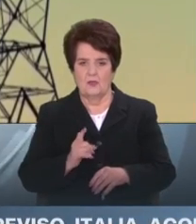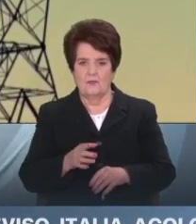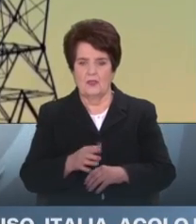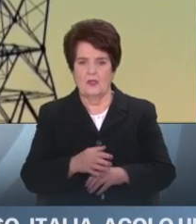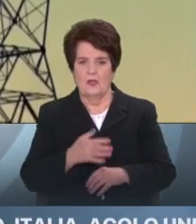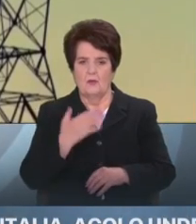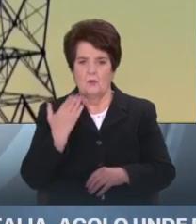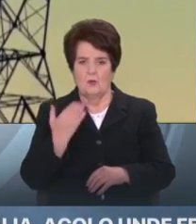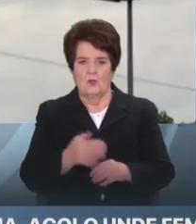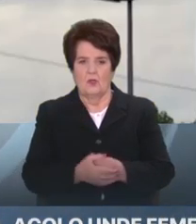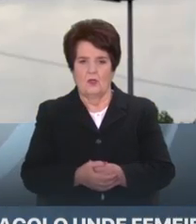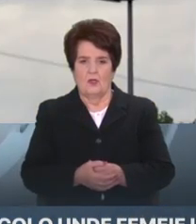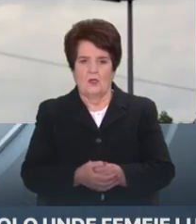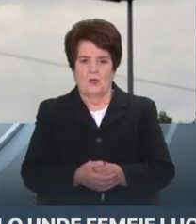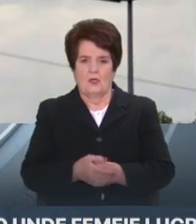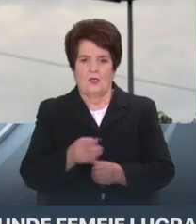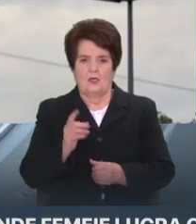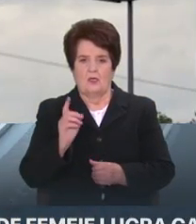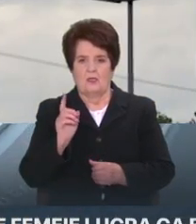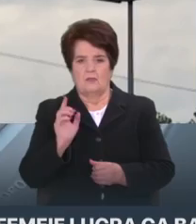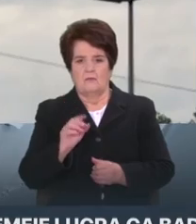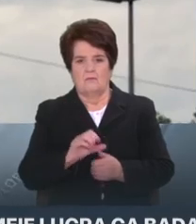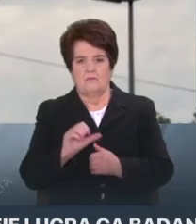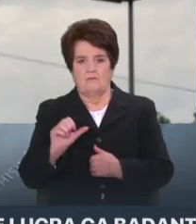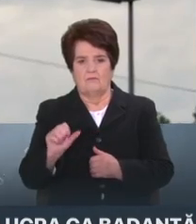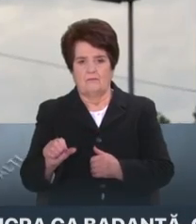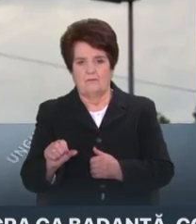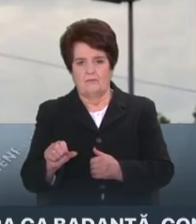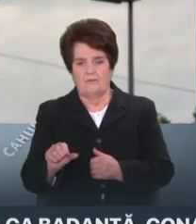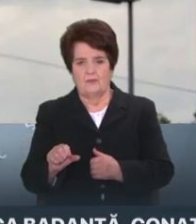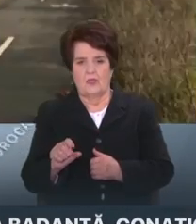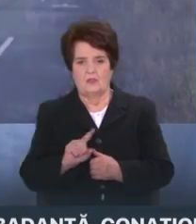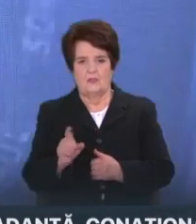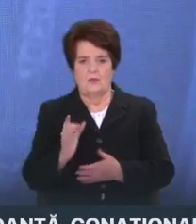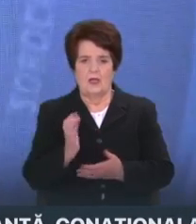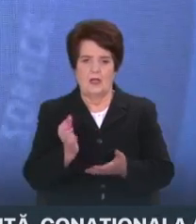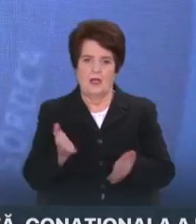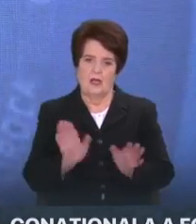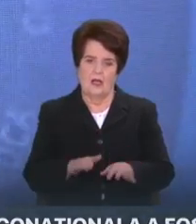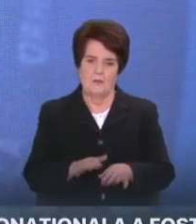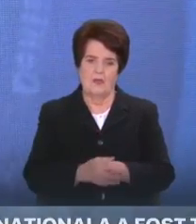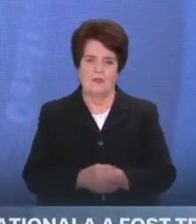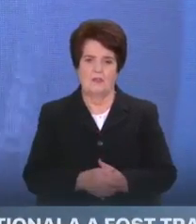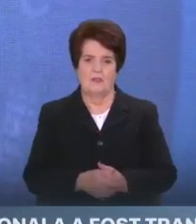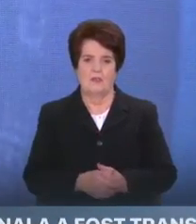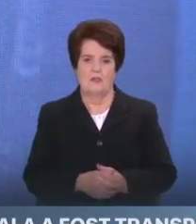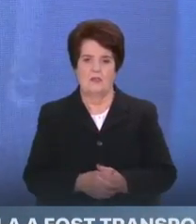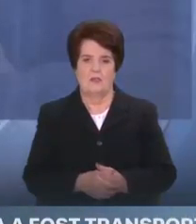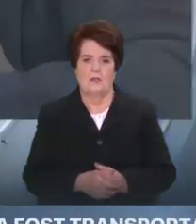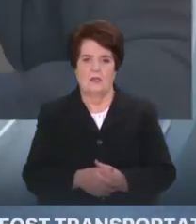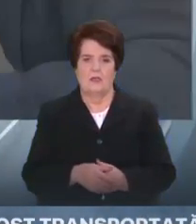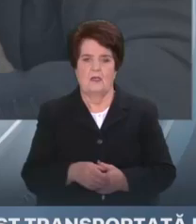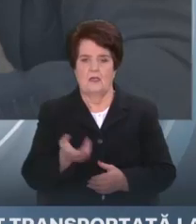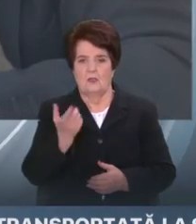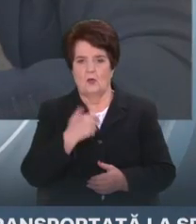energie din România, o comp pentru a putea achiziționa în orele rămase. Să înțelegem că vom procura